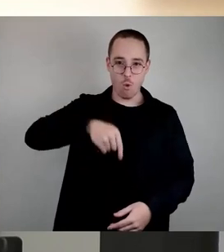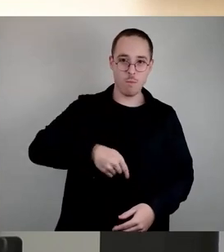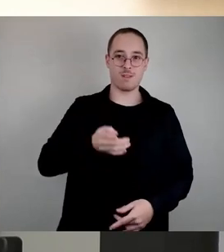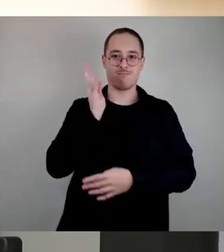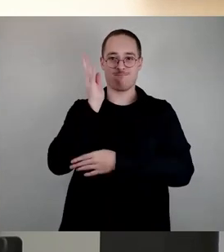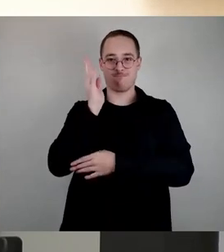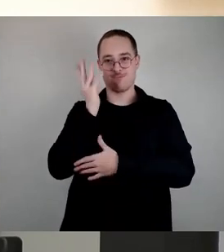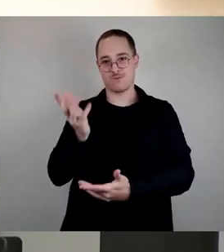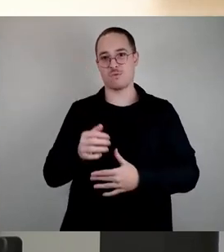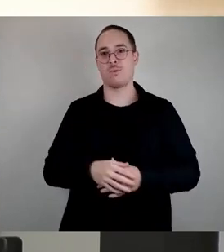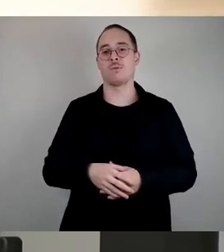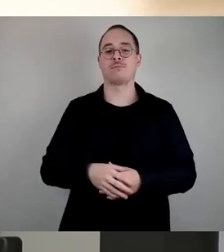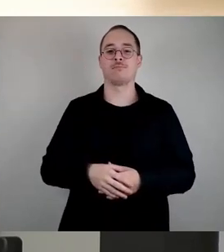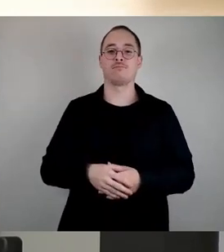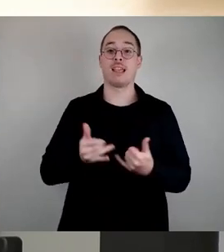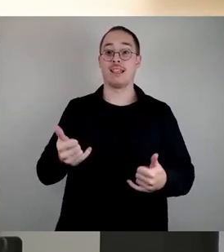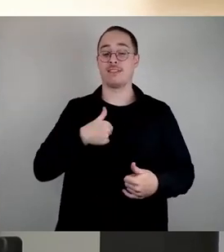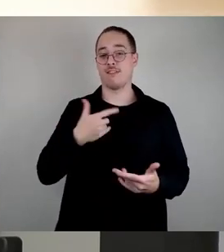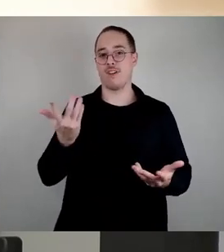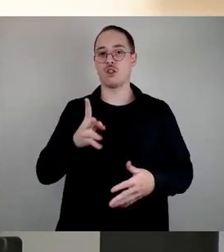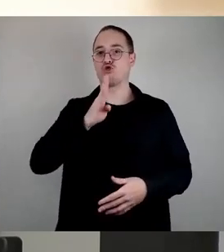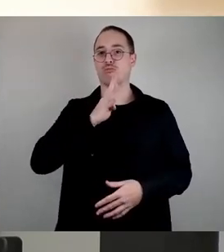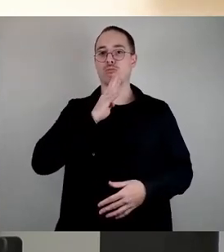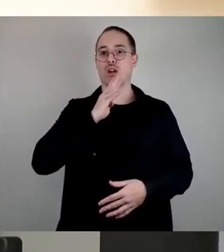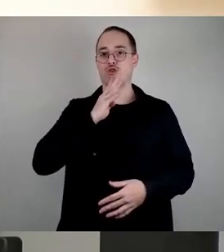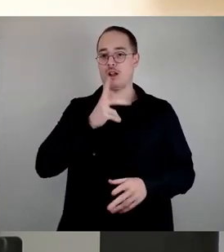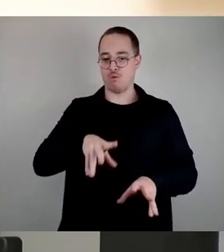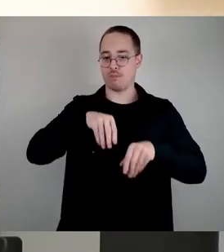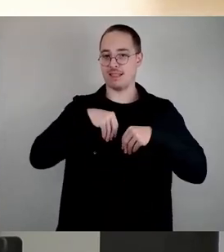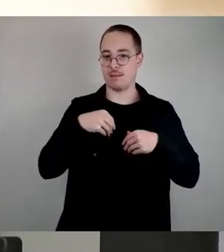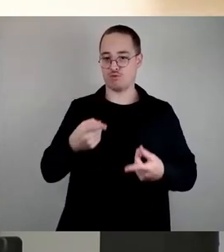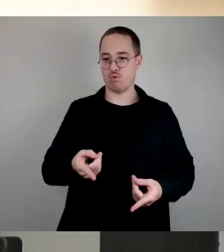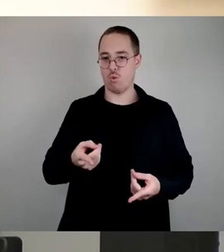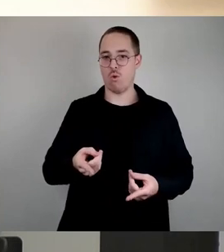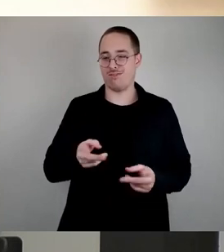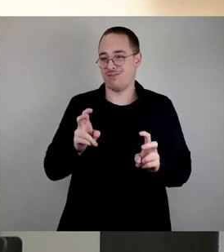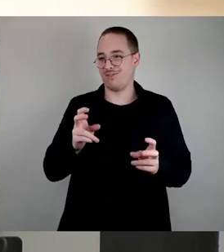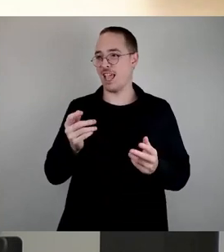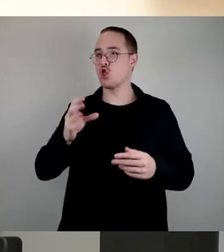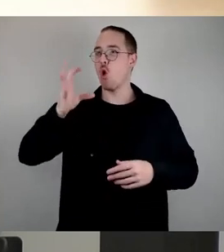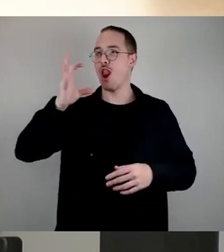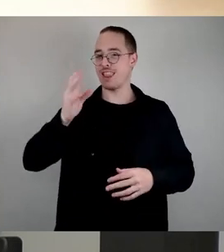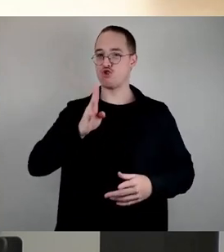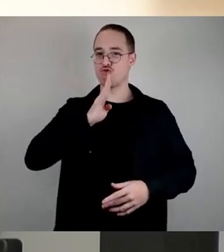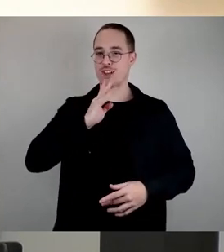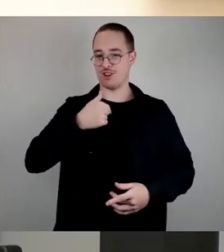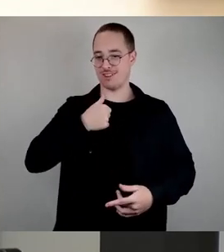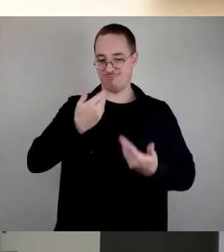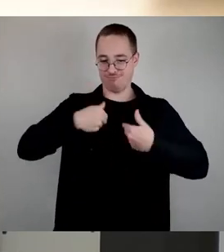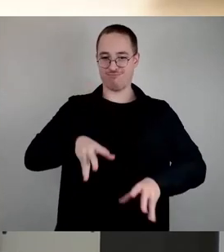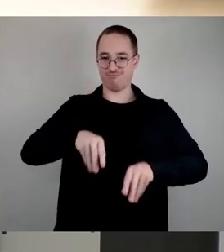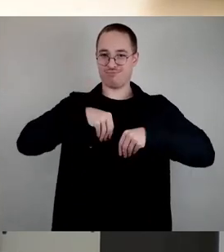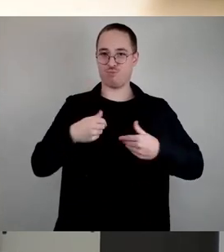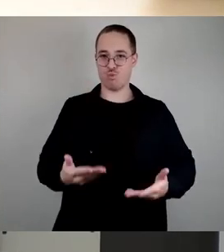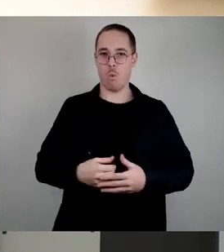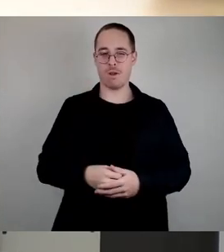Sprecherposten des interfraktionellen toilettenpolitischen Sprechers in diesem Staatsrat bekommen habe, übernehme ich das wahrscheinlich jetzt